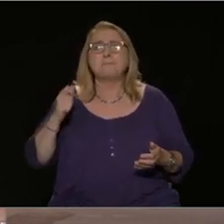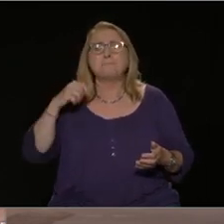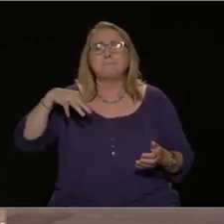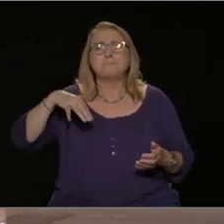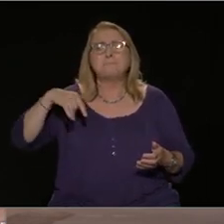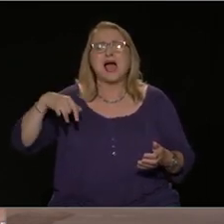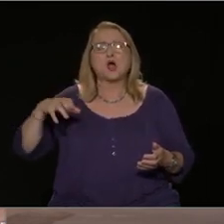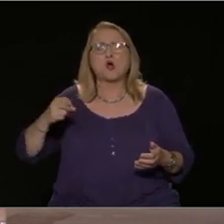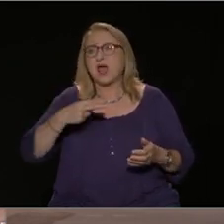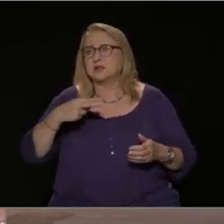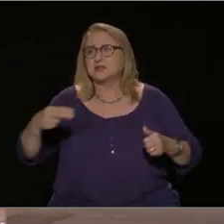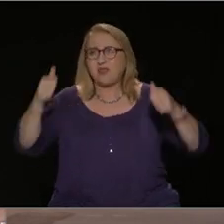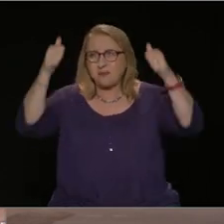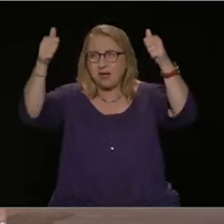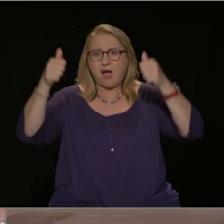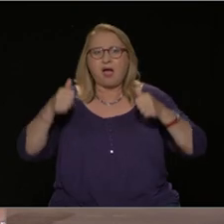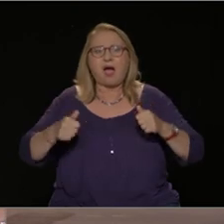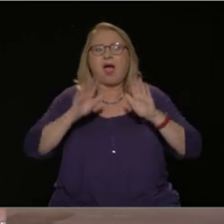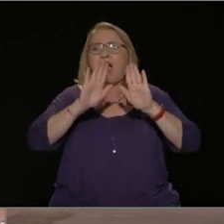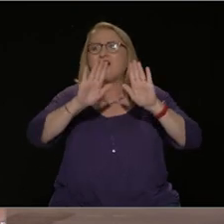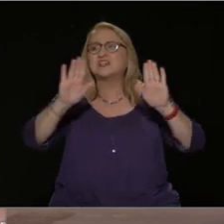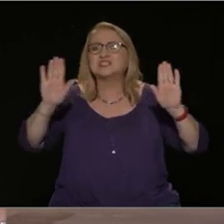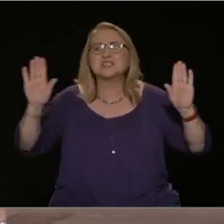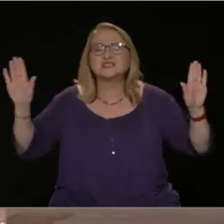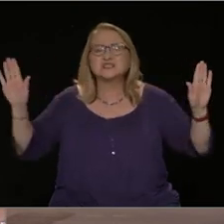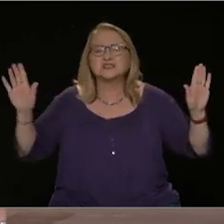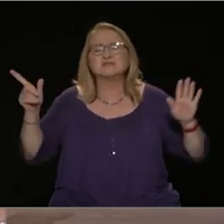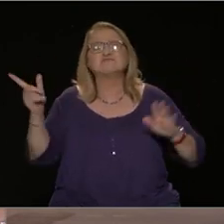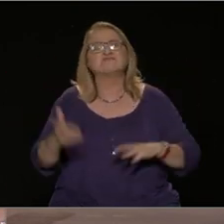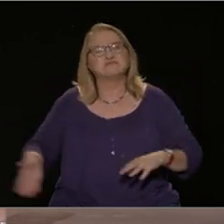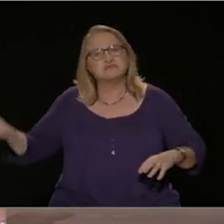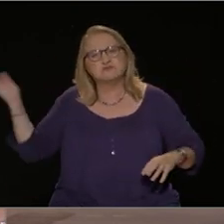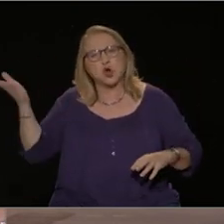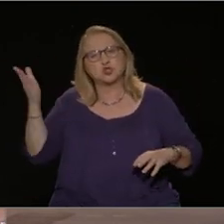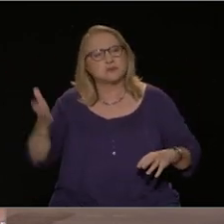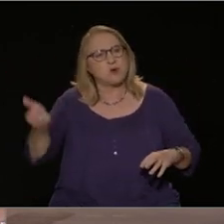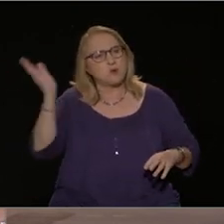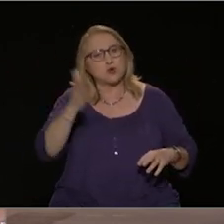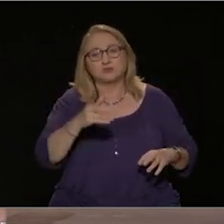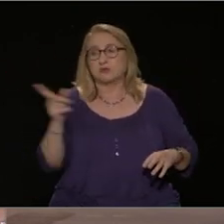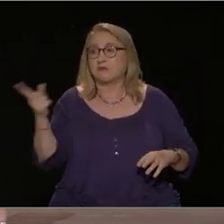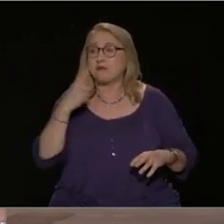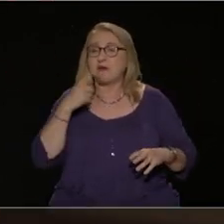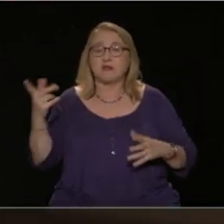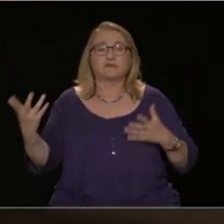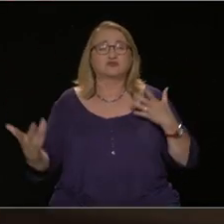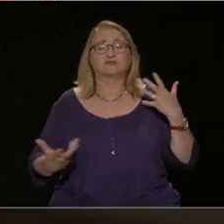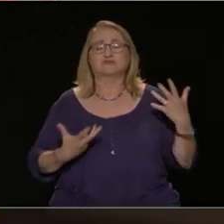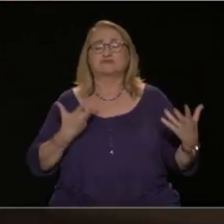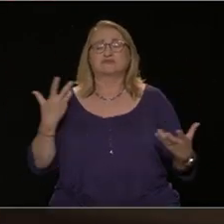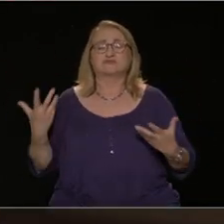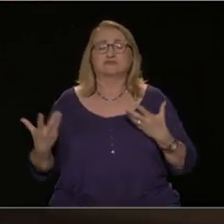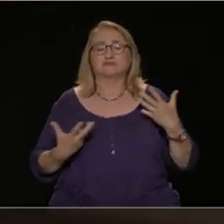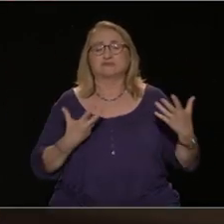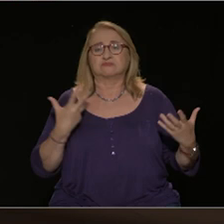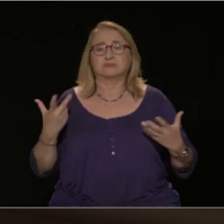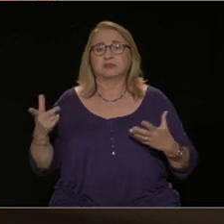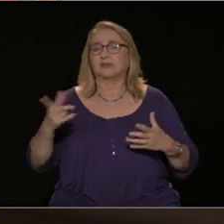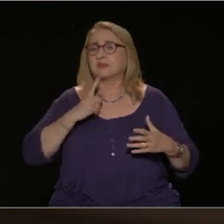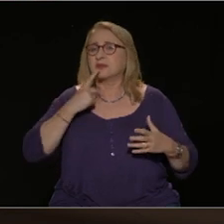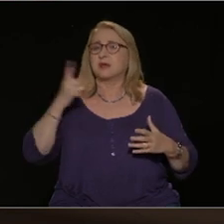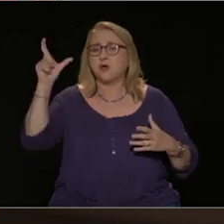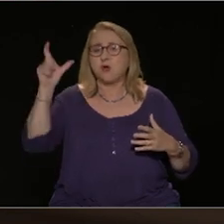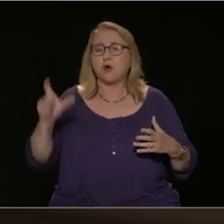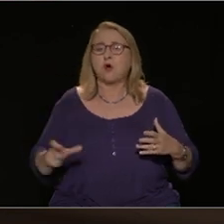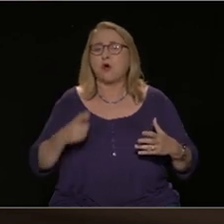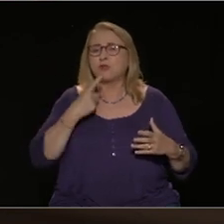αφησοκόλληση. Από έναν δήμαρχο ο οποίος περηφανεύεται ότι δεν βουτάει τα χέρια του στην ψαρόκολλα, γιατί